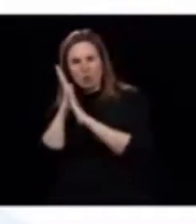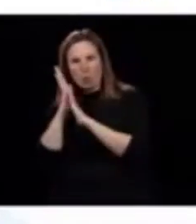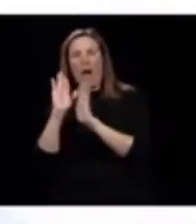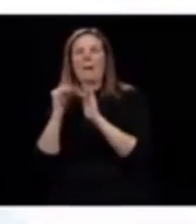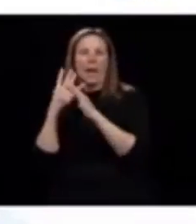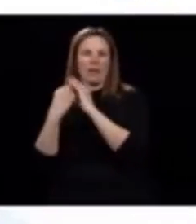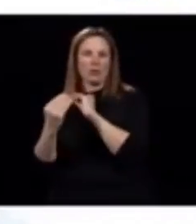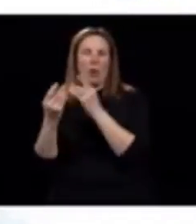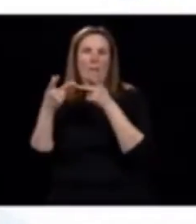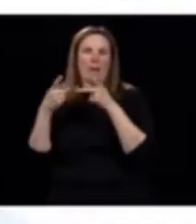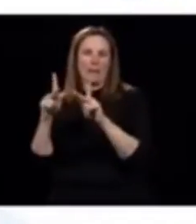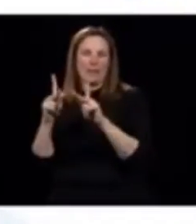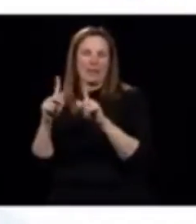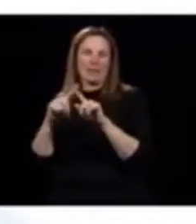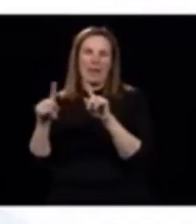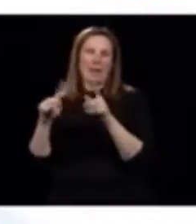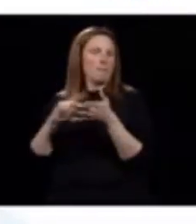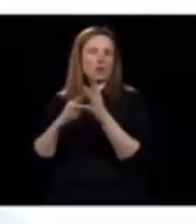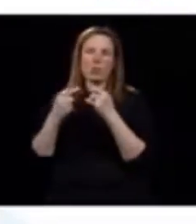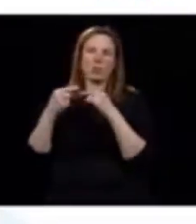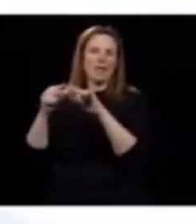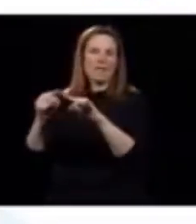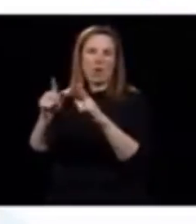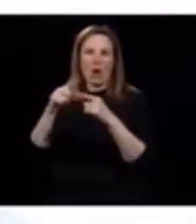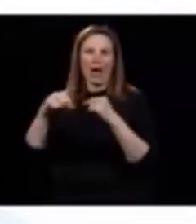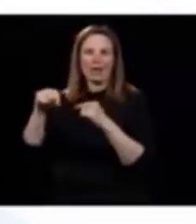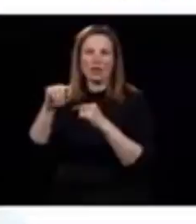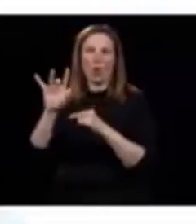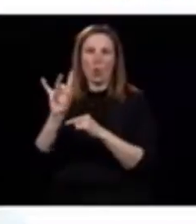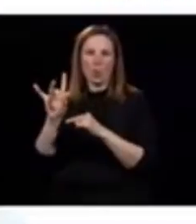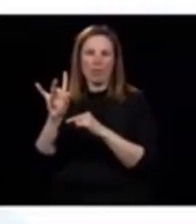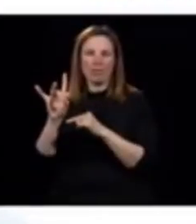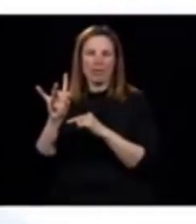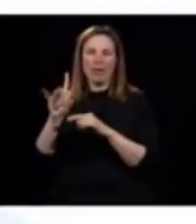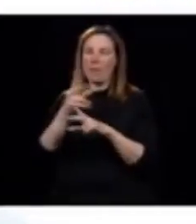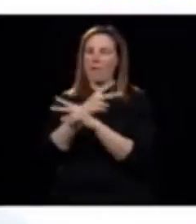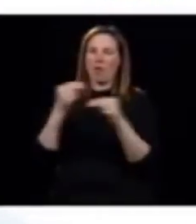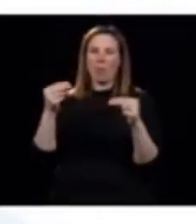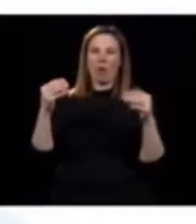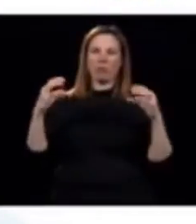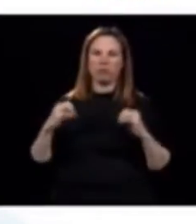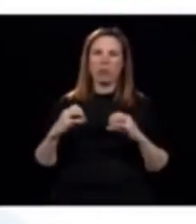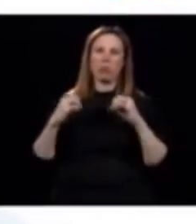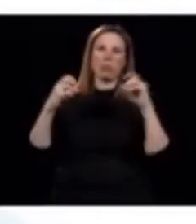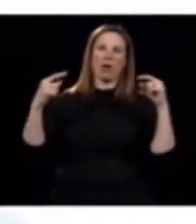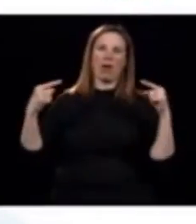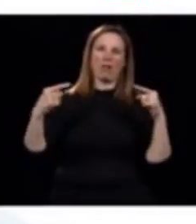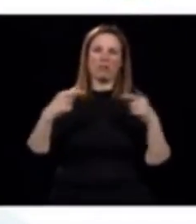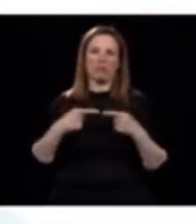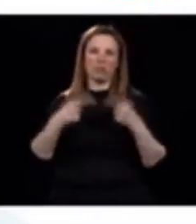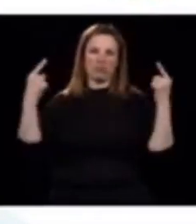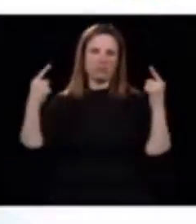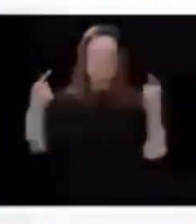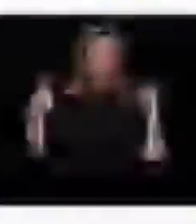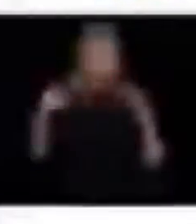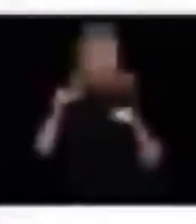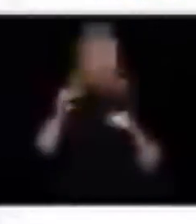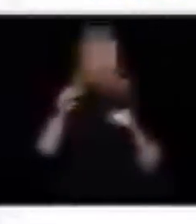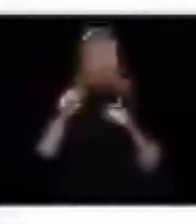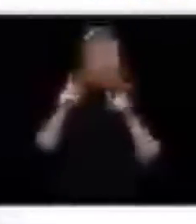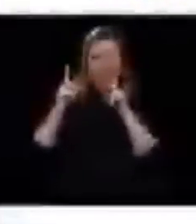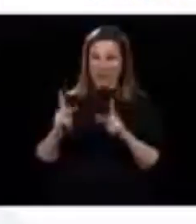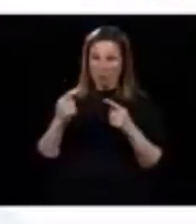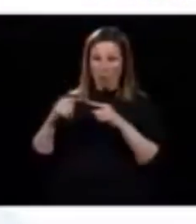je peux comprendre, puis je ne pas qu'il commence à y de la chicane entre les régions. Que ça soit vraiment essentiel, quelqu'un qui vient donner